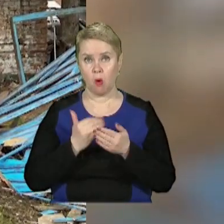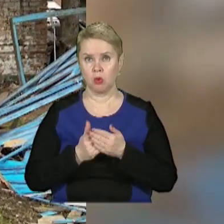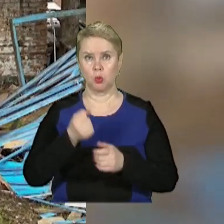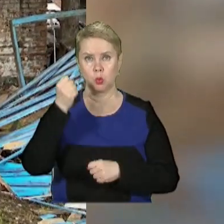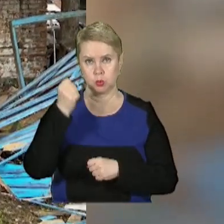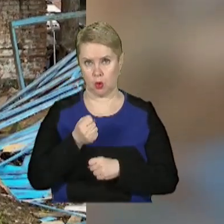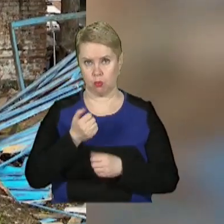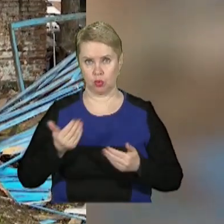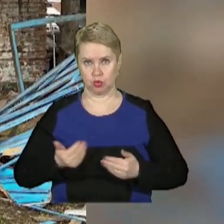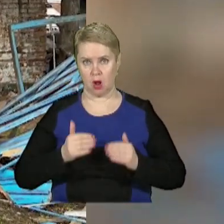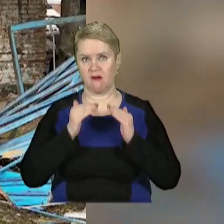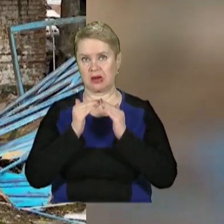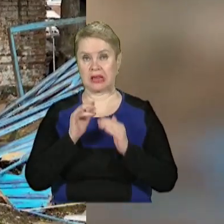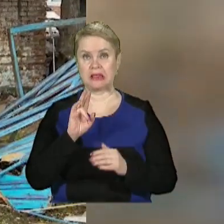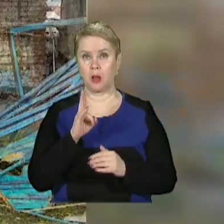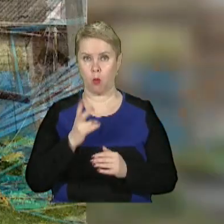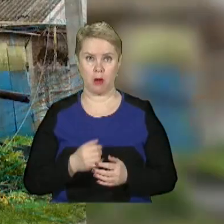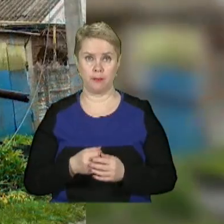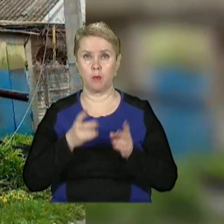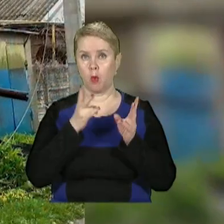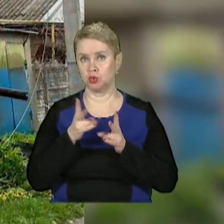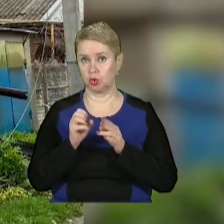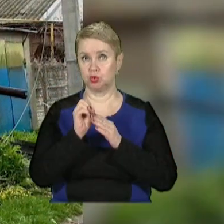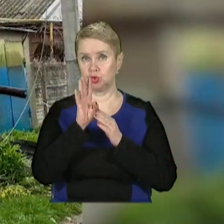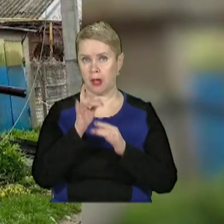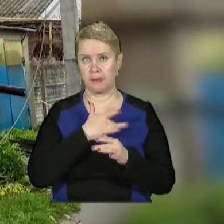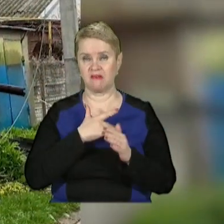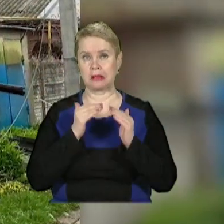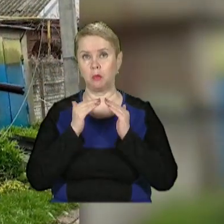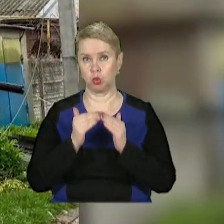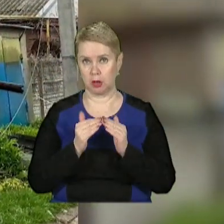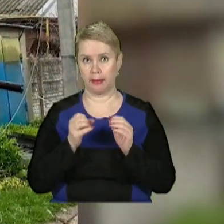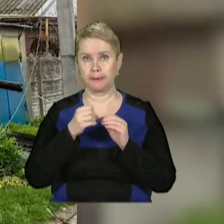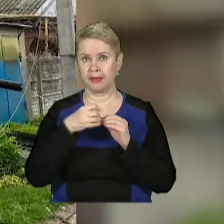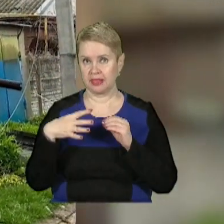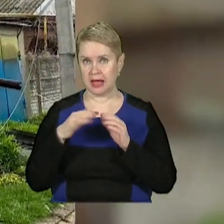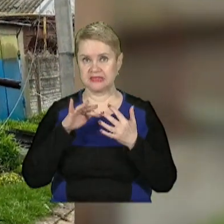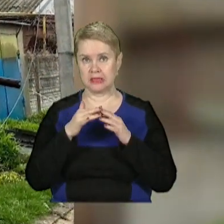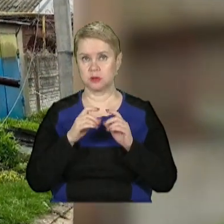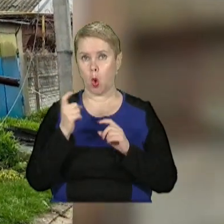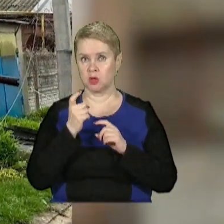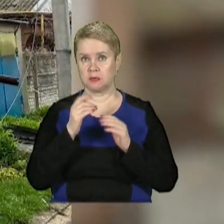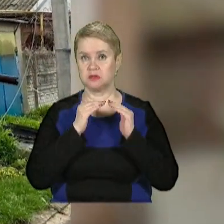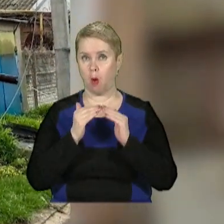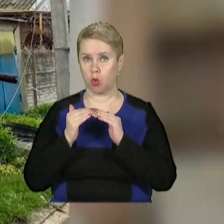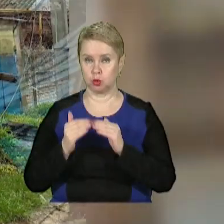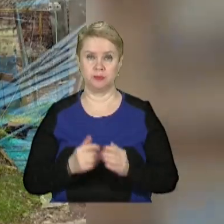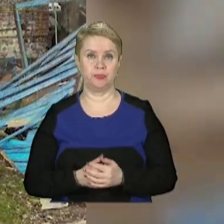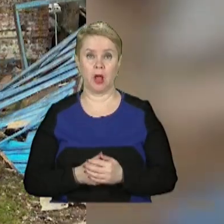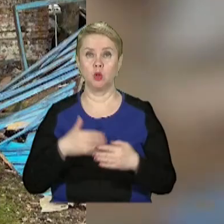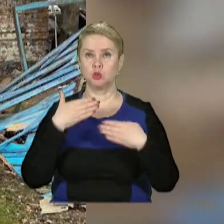вдарили пожитловим кварталам Нікополя. Пошкоджено 14 приватних будинків та 15 сільськогосподарських споруд.